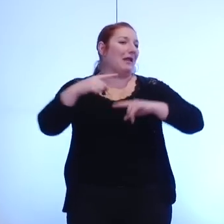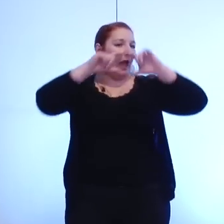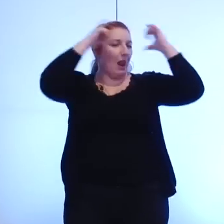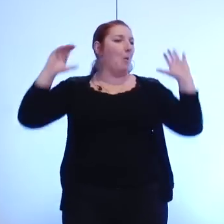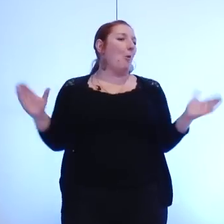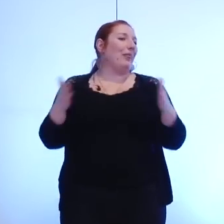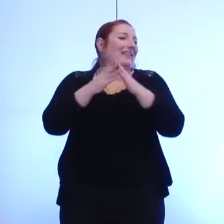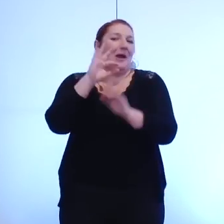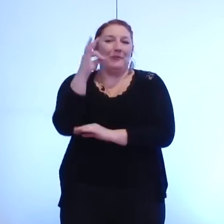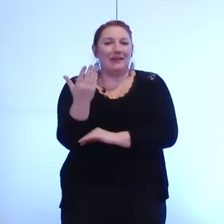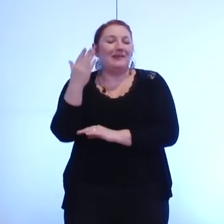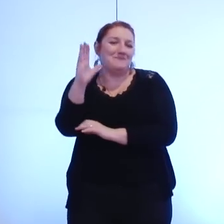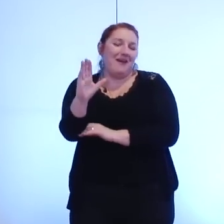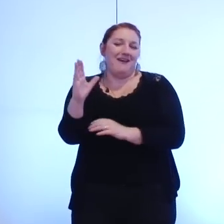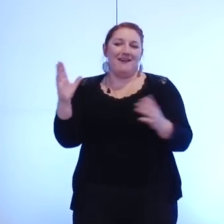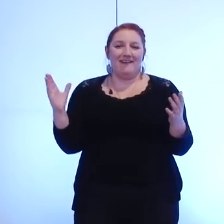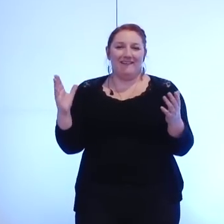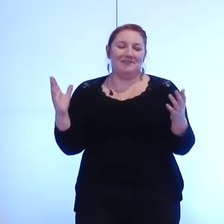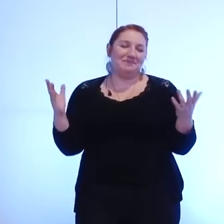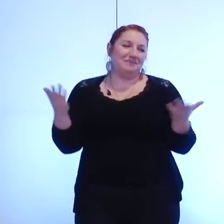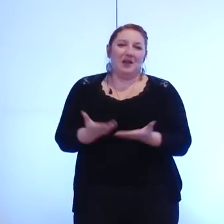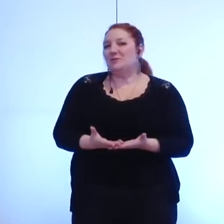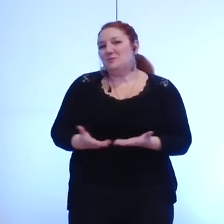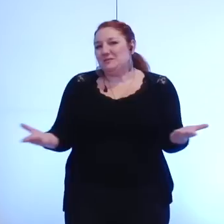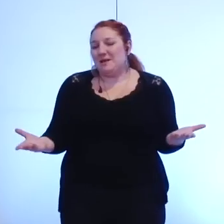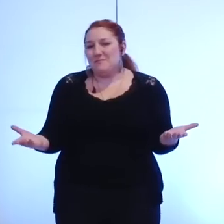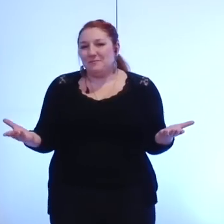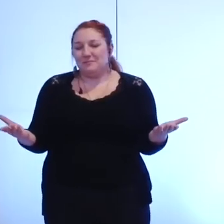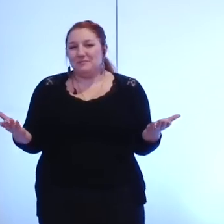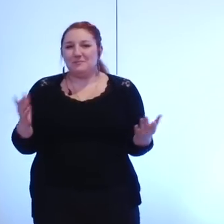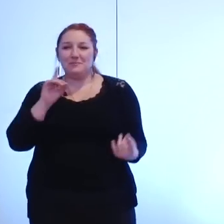mais tout simplement permettre